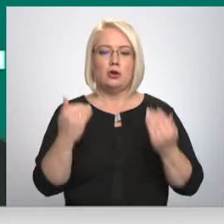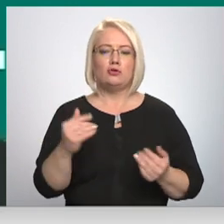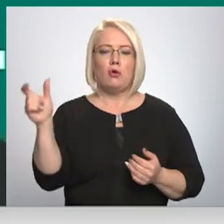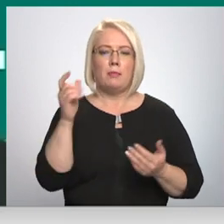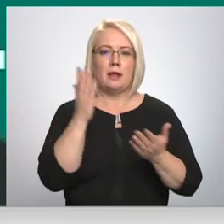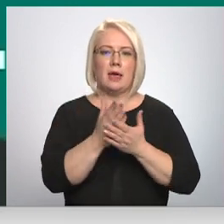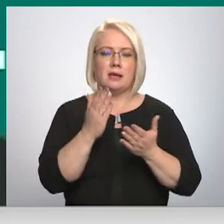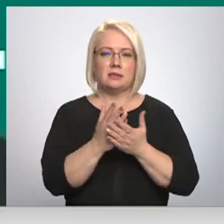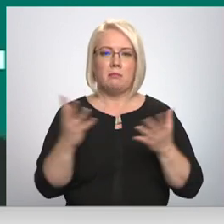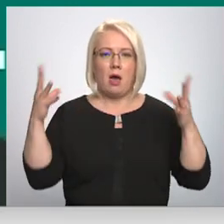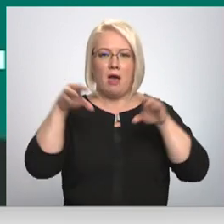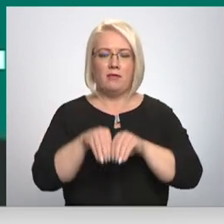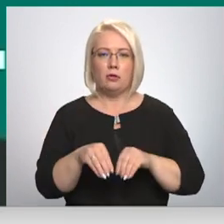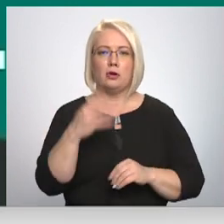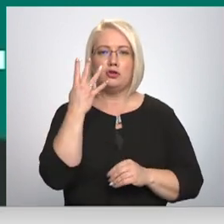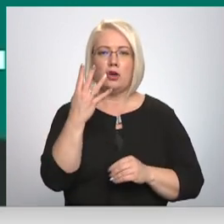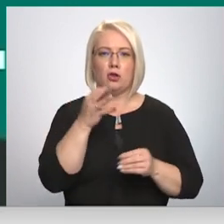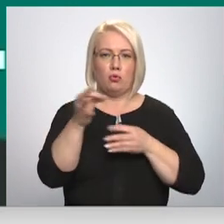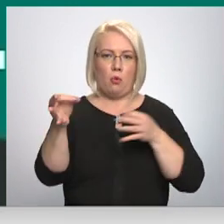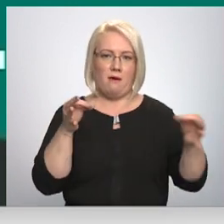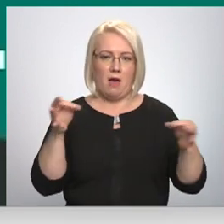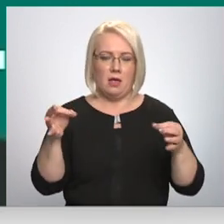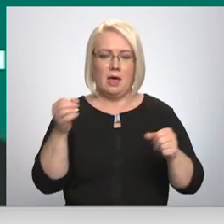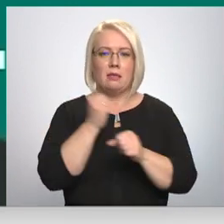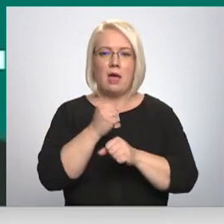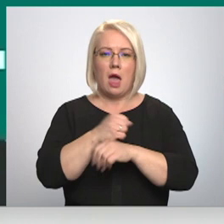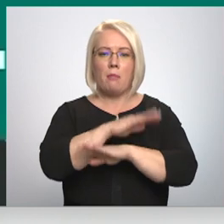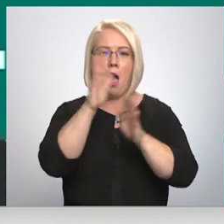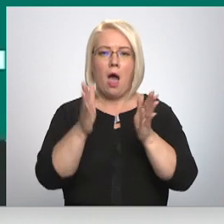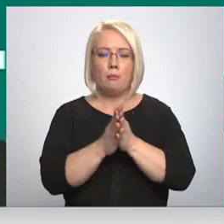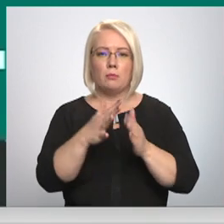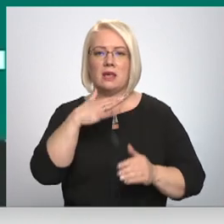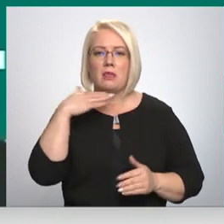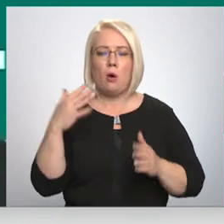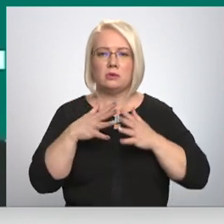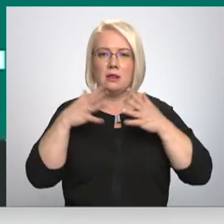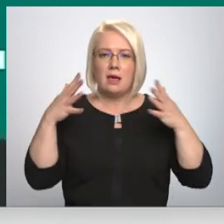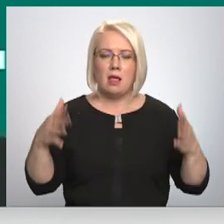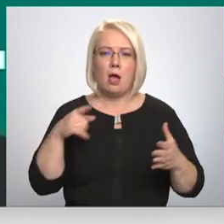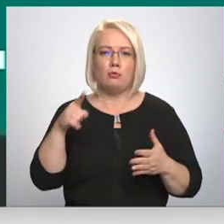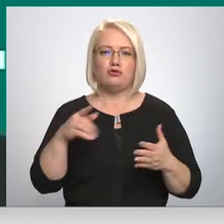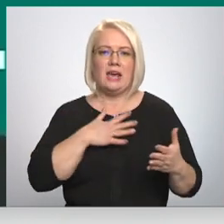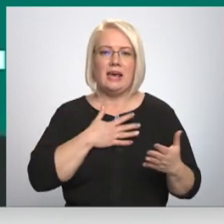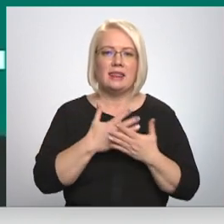četri novadi. Noteikti, šis darba apjums ir daudz lielāks un šī intensitāte ir daudz lielāka.